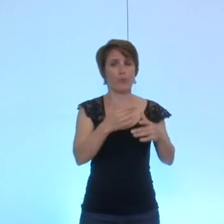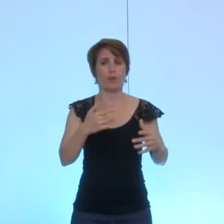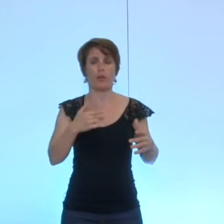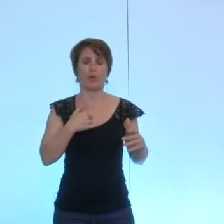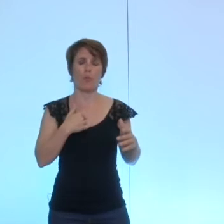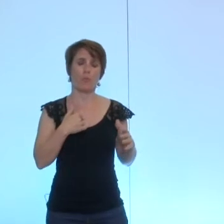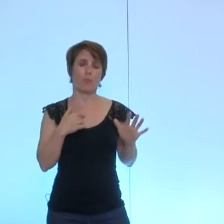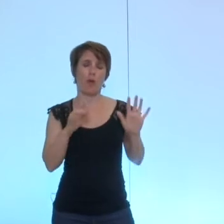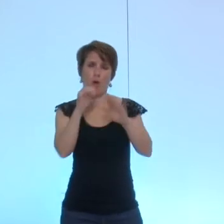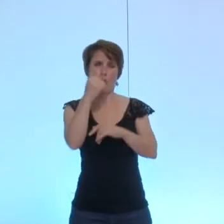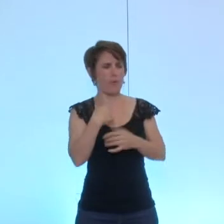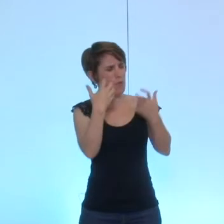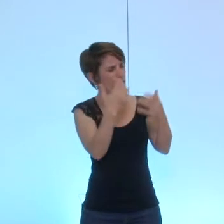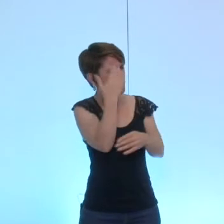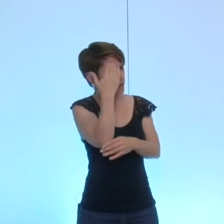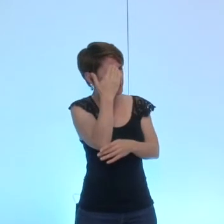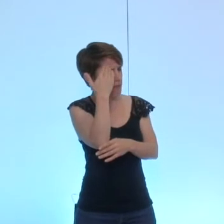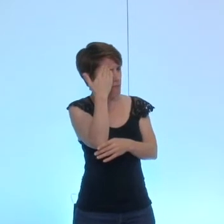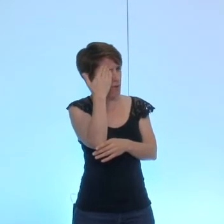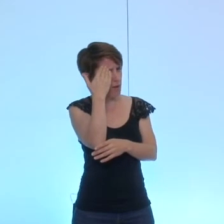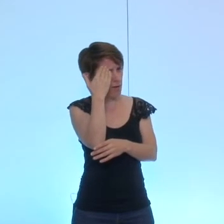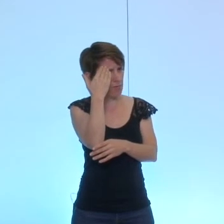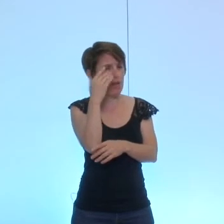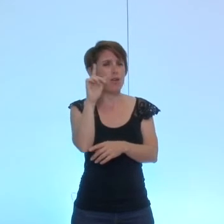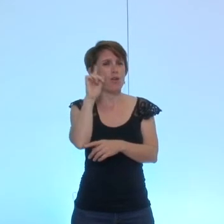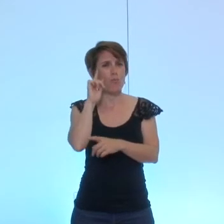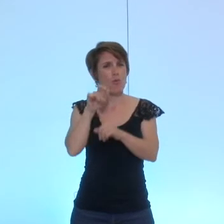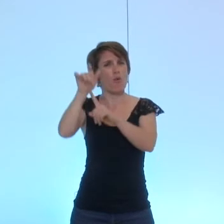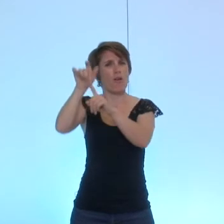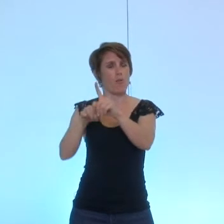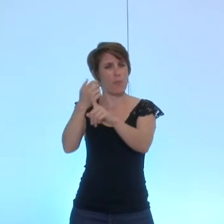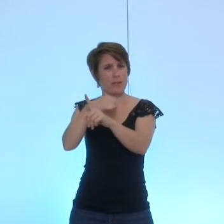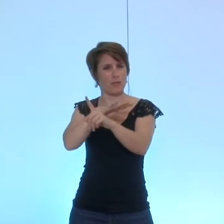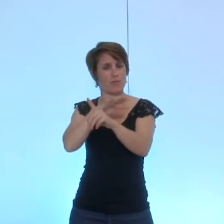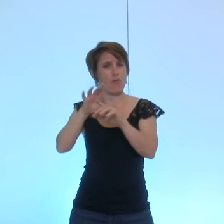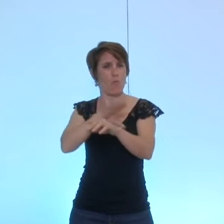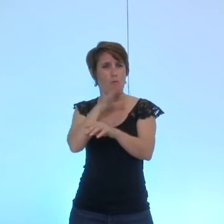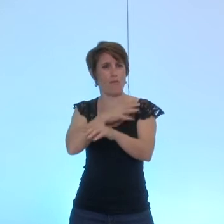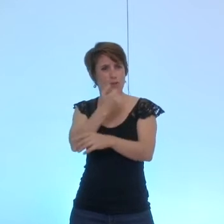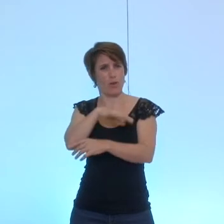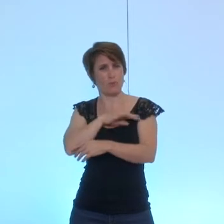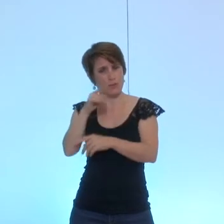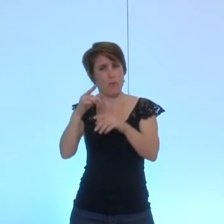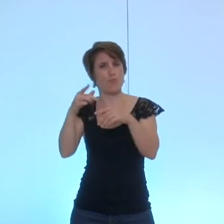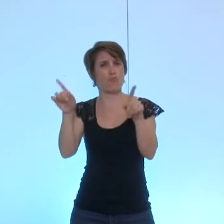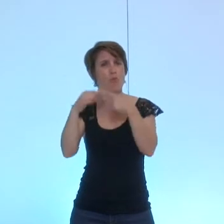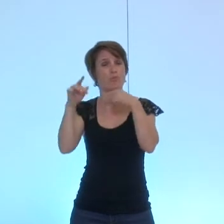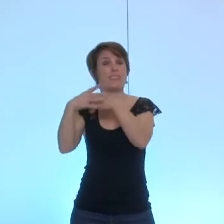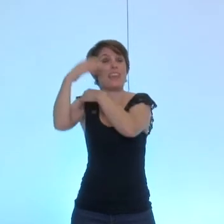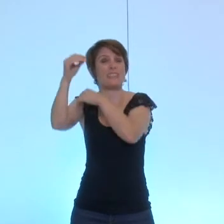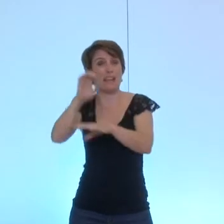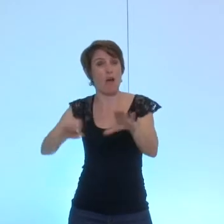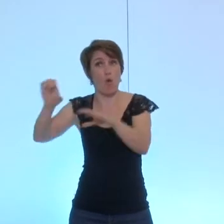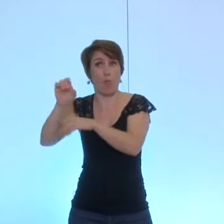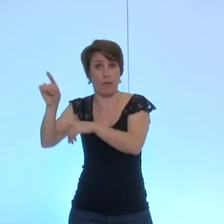en préalable savoir ce qui a poussé l'enseignant en charge des musiques extra-européennes à abandonner sa mission pour ma part je ne serais